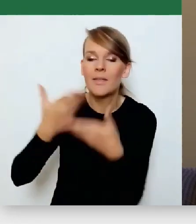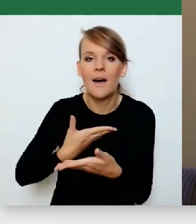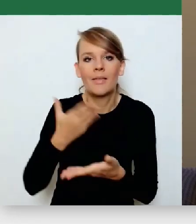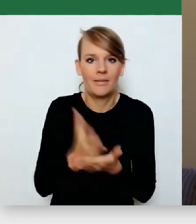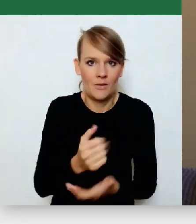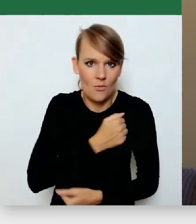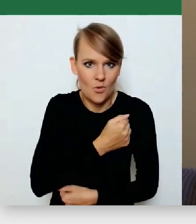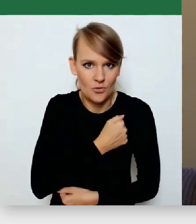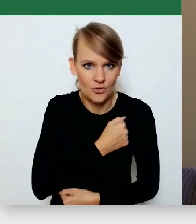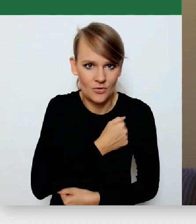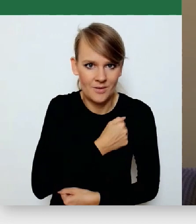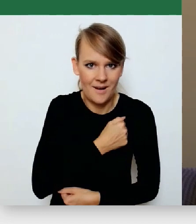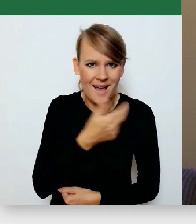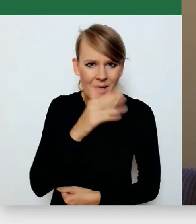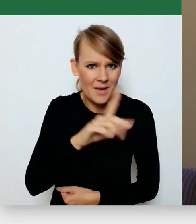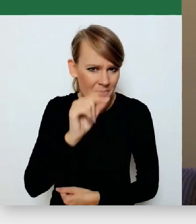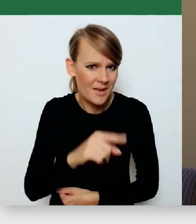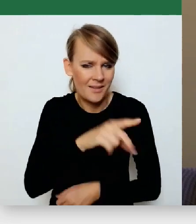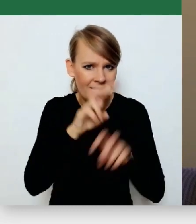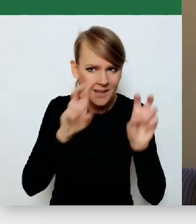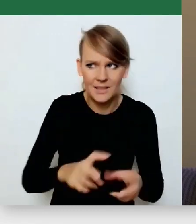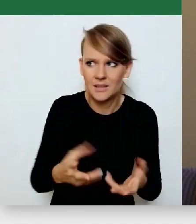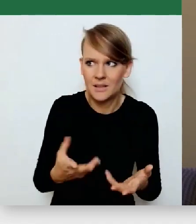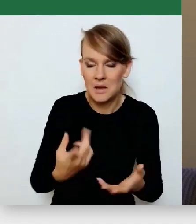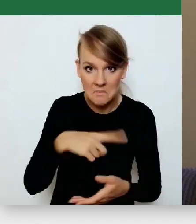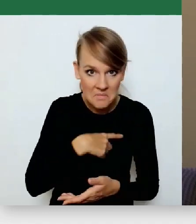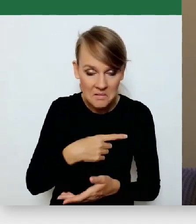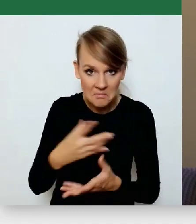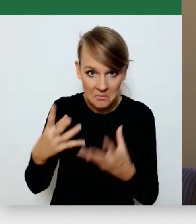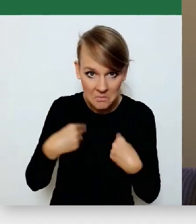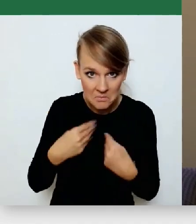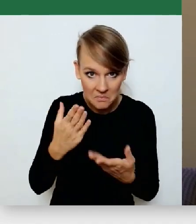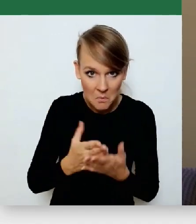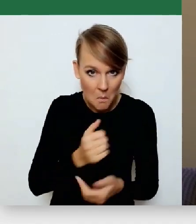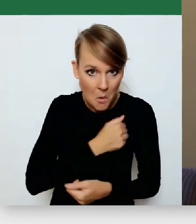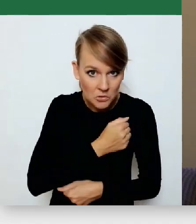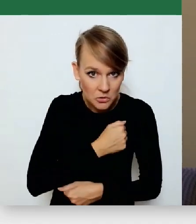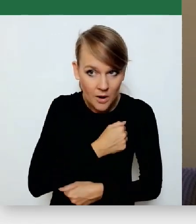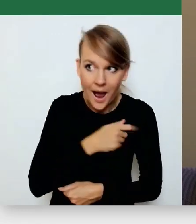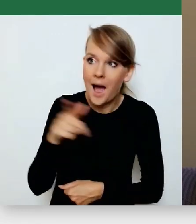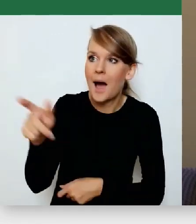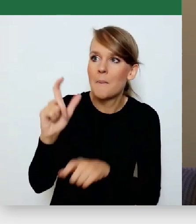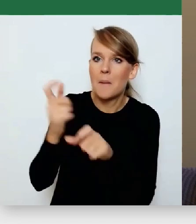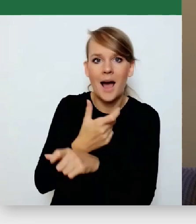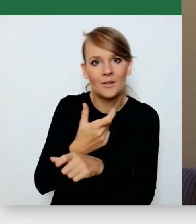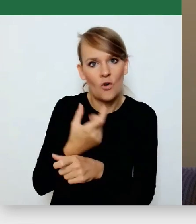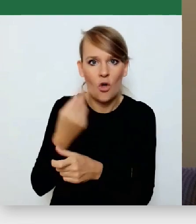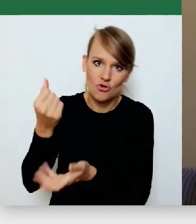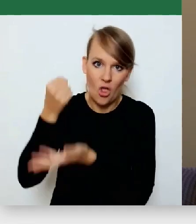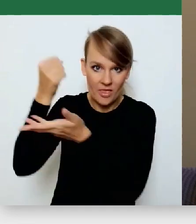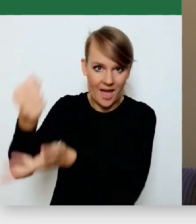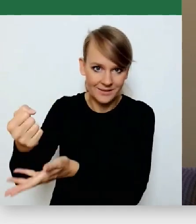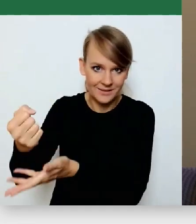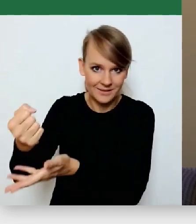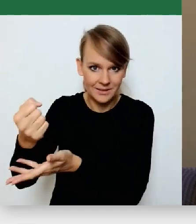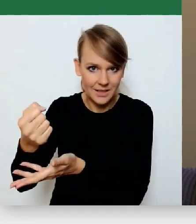NBP-u wybitnym, jakiego mamy? My mamy mieć pożyczki, a państwo ma mieć dotacje. Także myślę, że tutaj trzeba